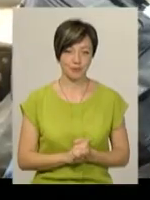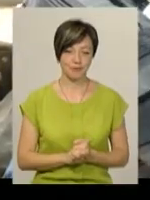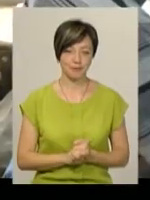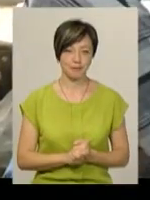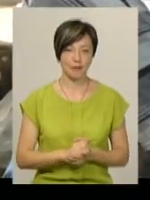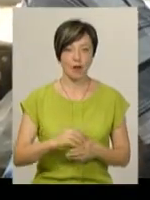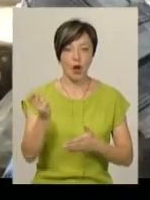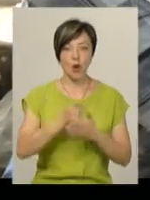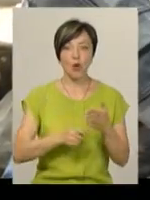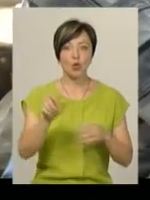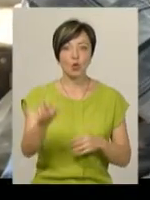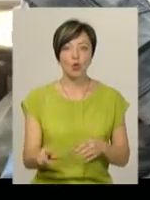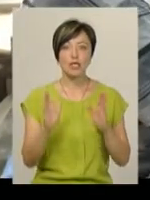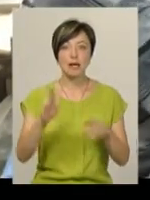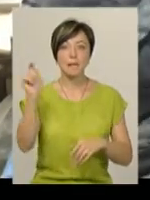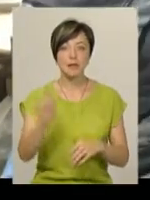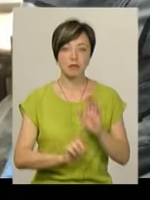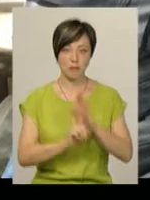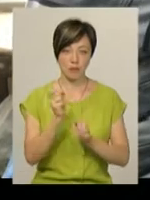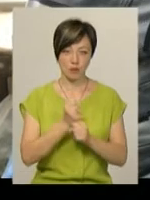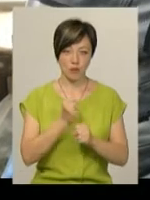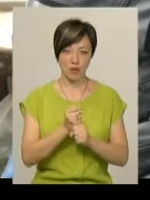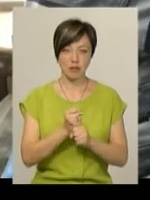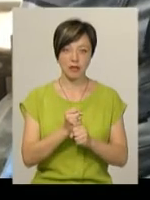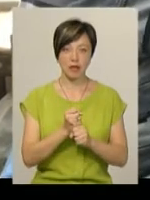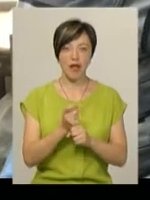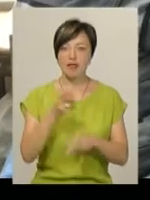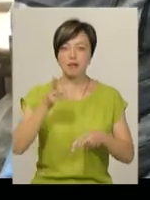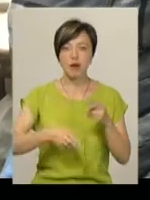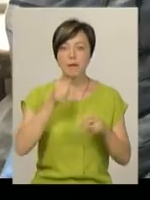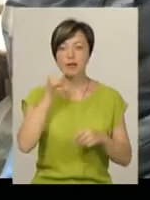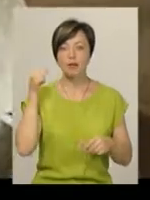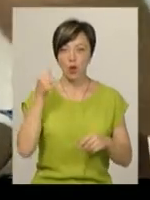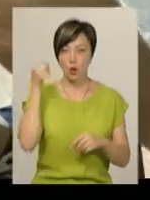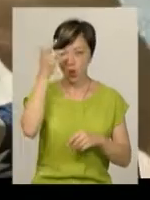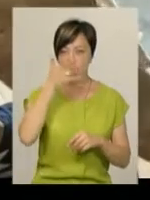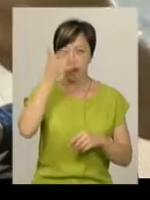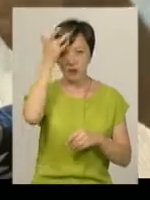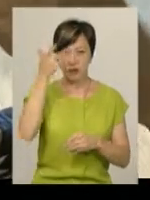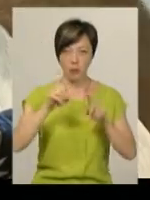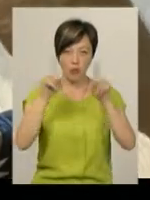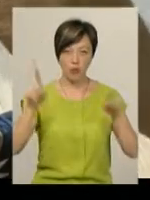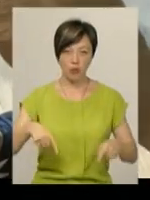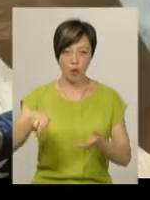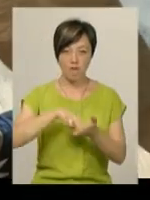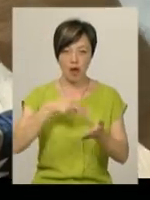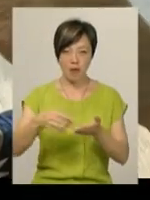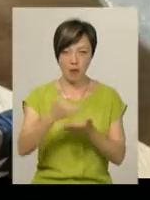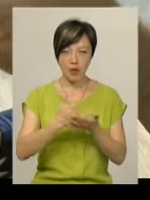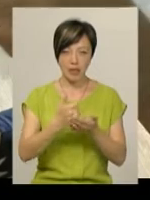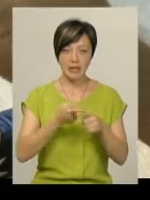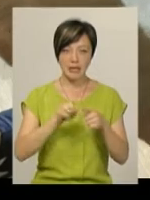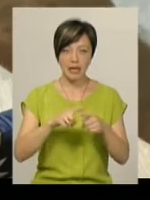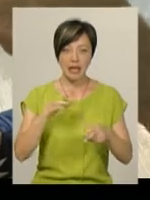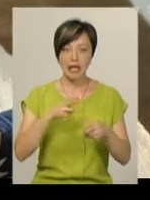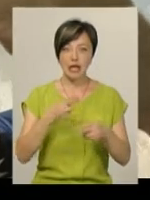Художник тільки приїхав і одразу взявся працювати. Дістає недописане минулого літа полотно, олійні фарби та мастихін. Цим інструментом